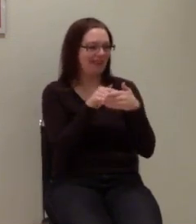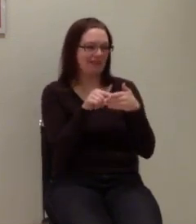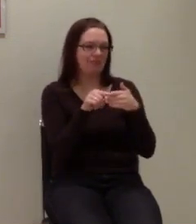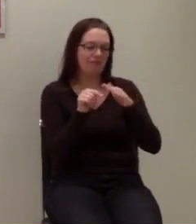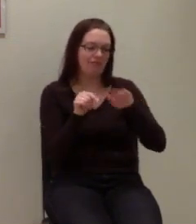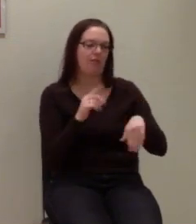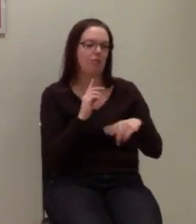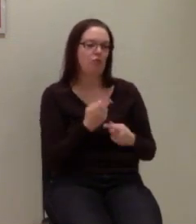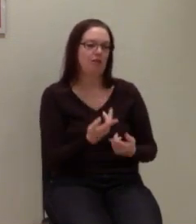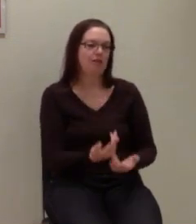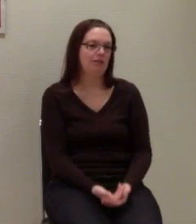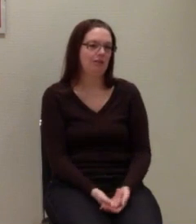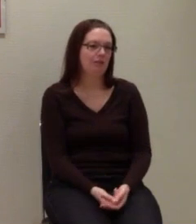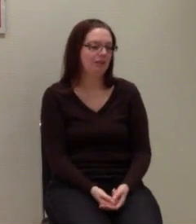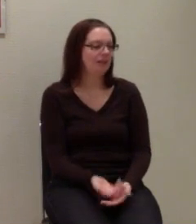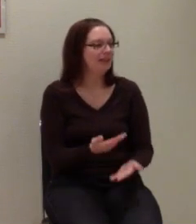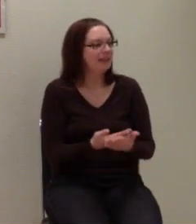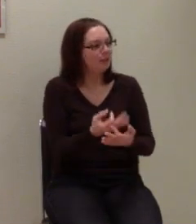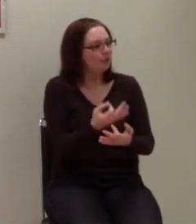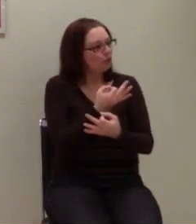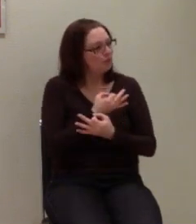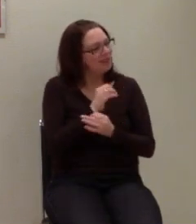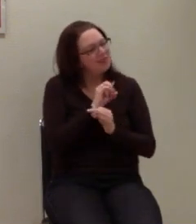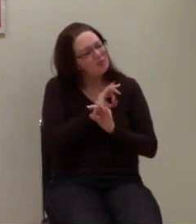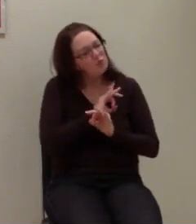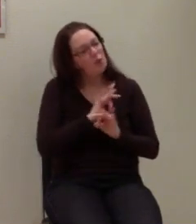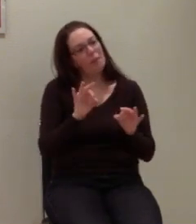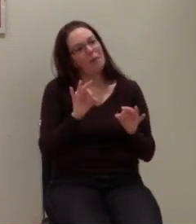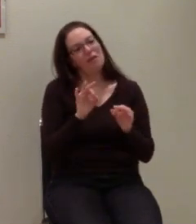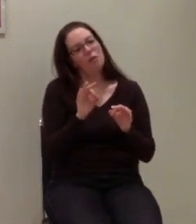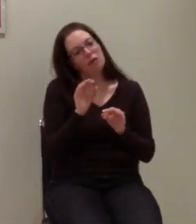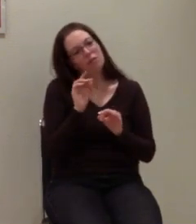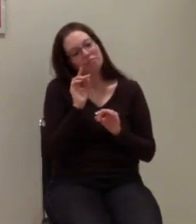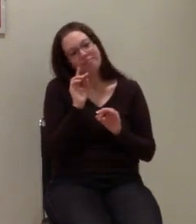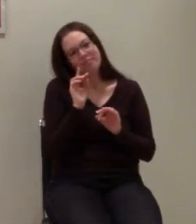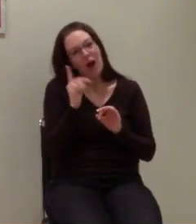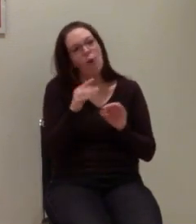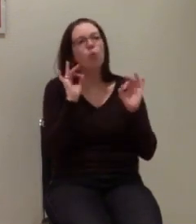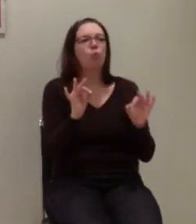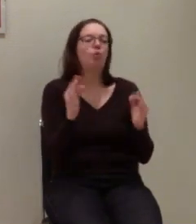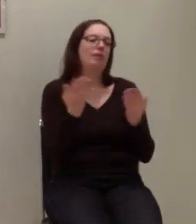weg. Deswegen wäre Barrierefreiheit vielleicht auch noch eine Alternative.